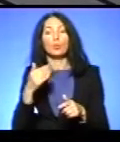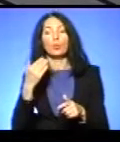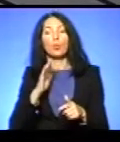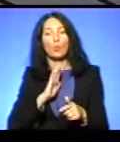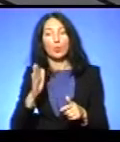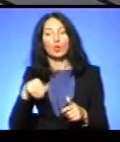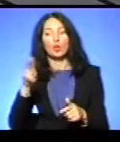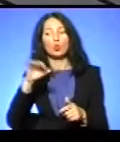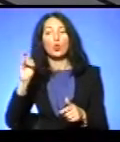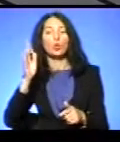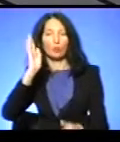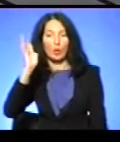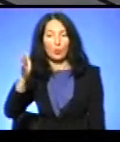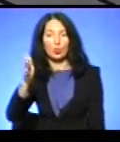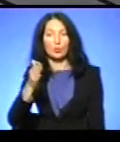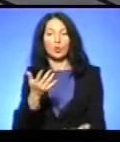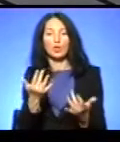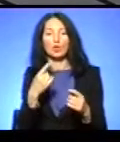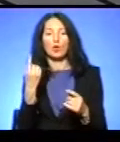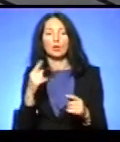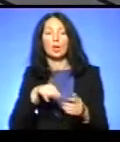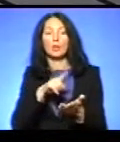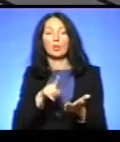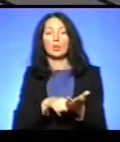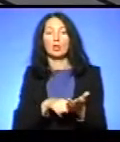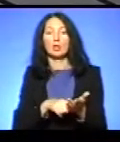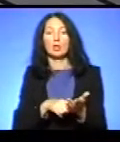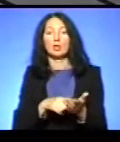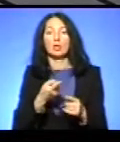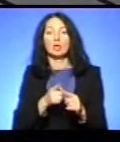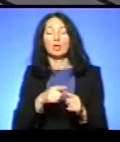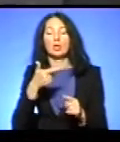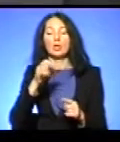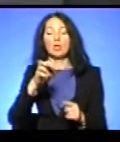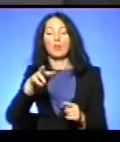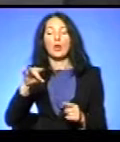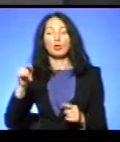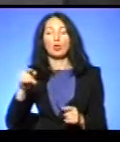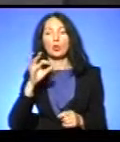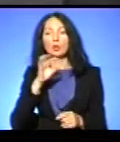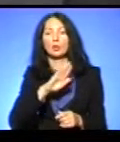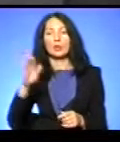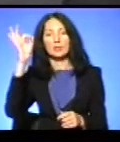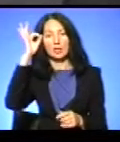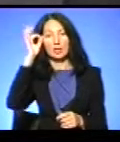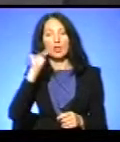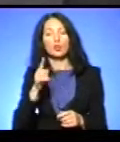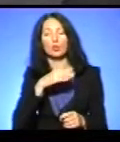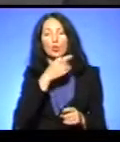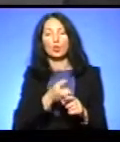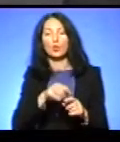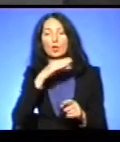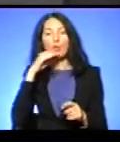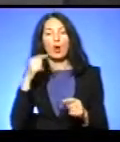донором в майбутньому. Ще один нюанс, який гематолог наша, шановна, не згадала, в тому, що дуже багато речей, пов